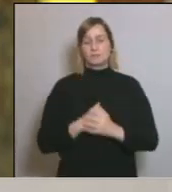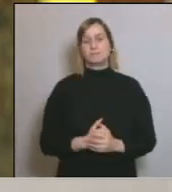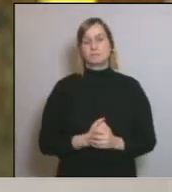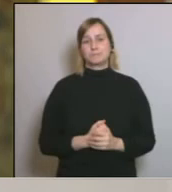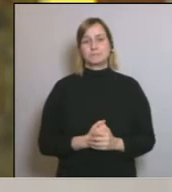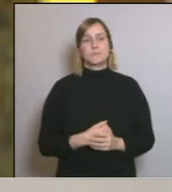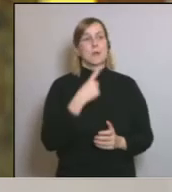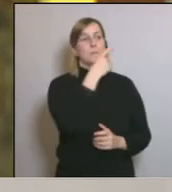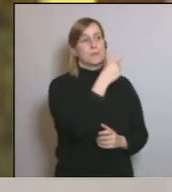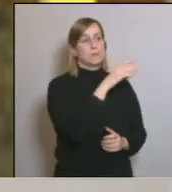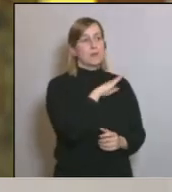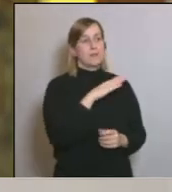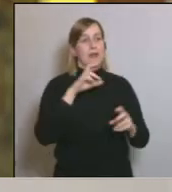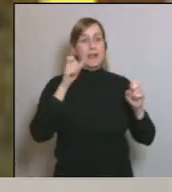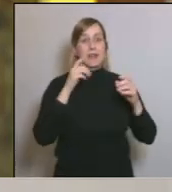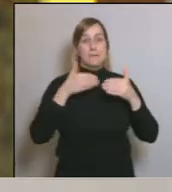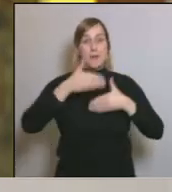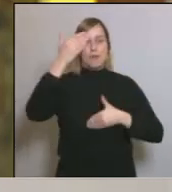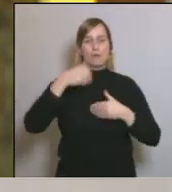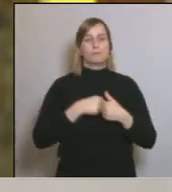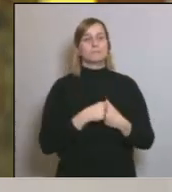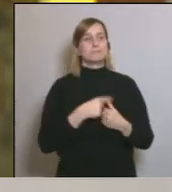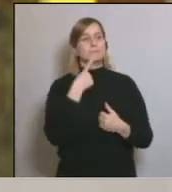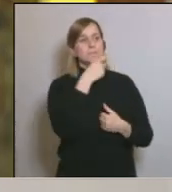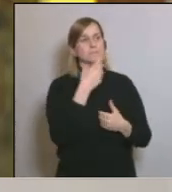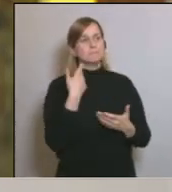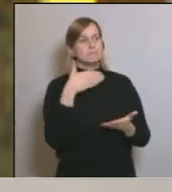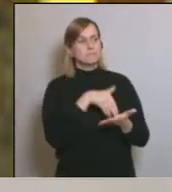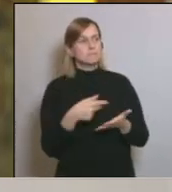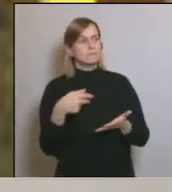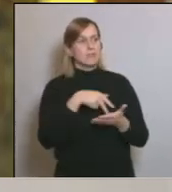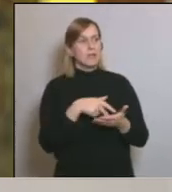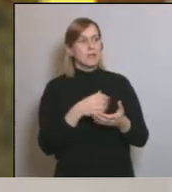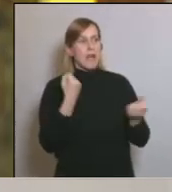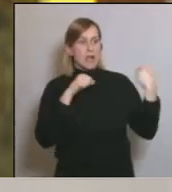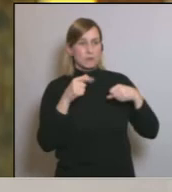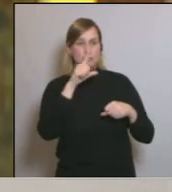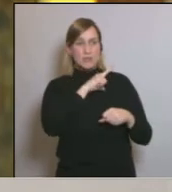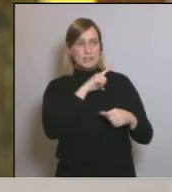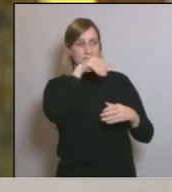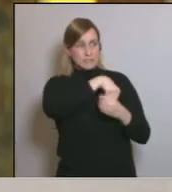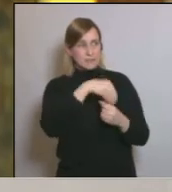Pregunta de Fidel Mas Real del periòdico. Hi veu algun inconvenient en l'actuació de l'exèrcit a Catalunya en aquesta crisi?